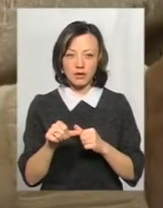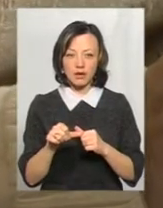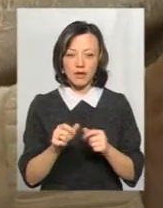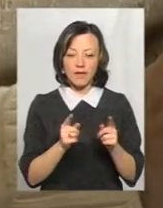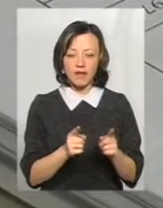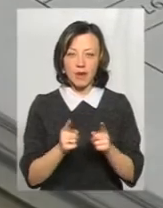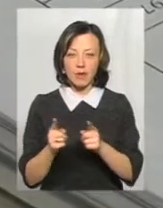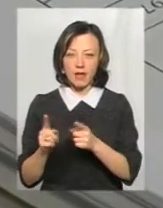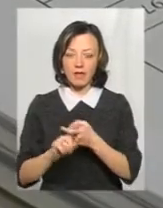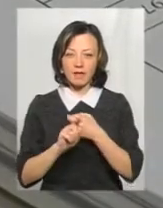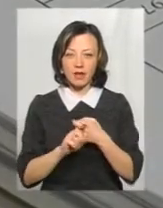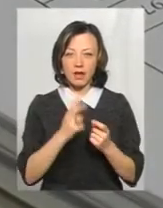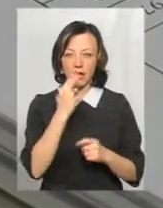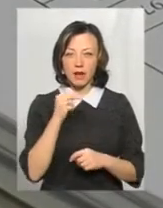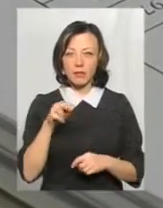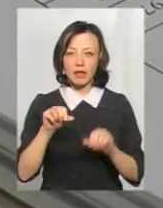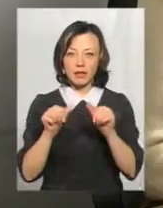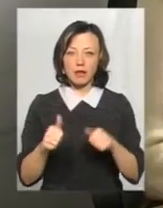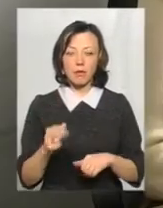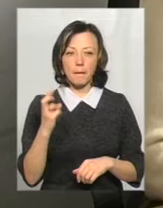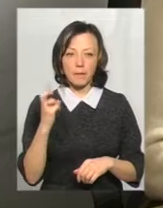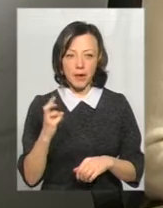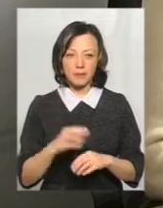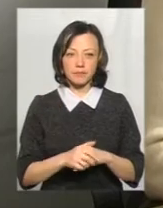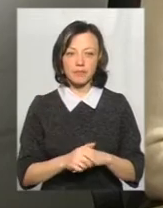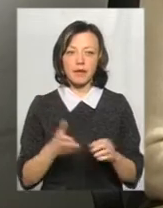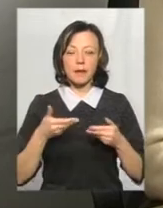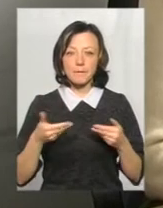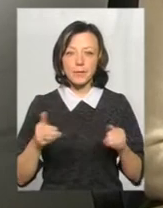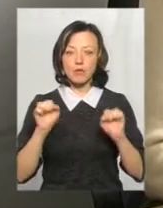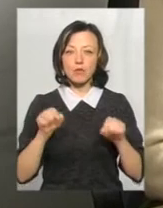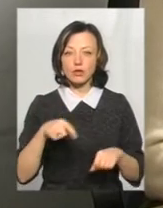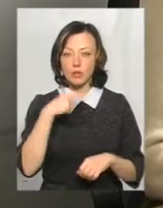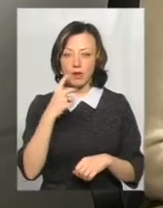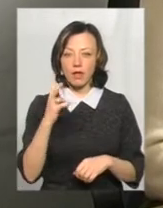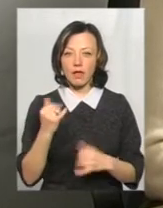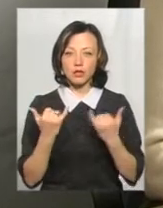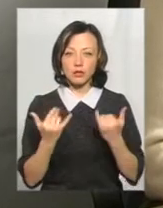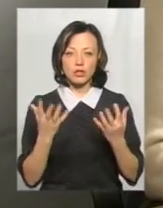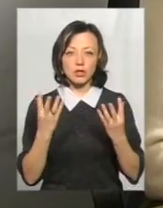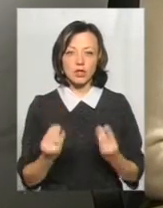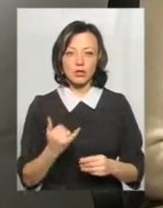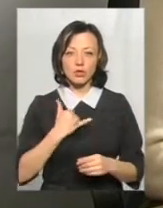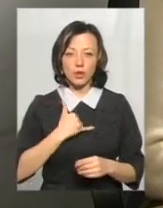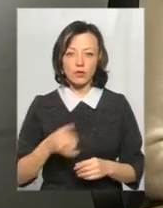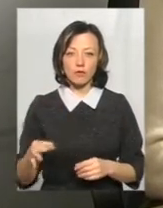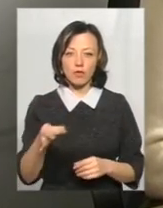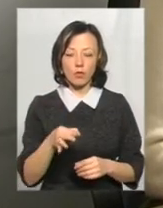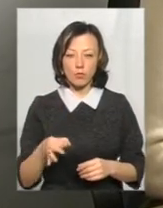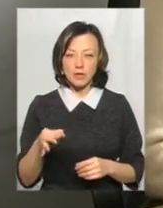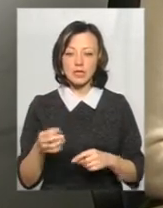віруса грипу типу B. Тобто ми можемо говорити на сьогоднішній день, що у нас в області